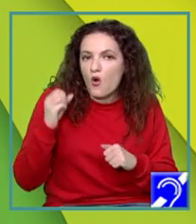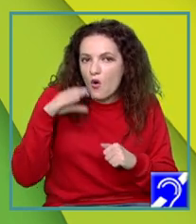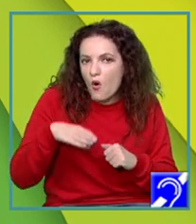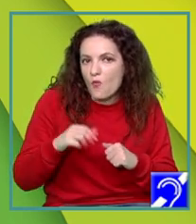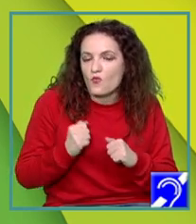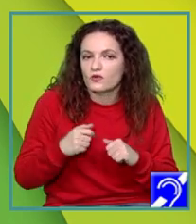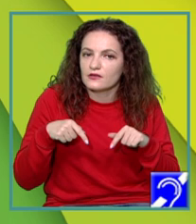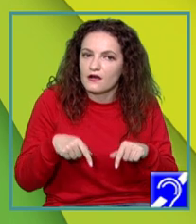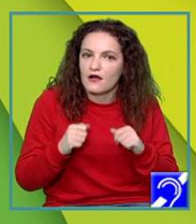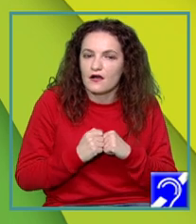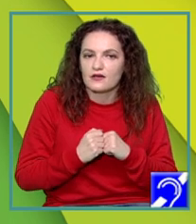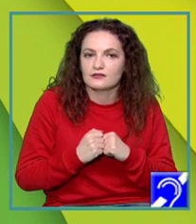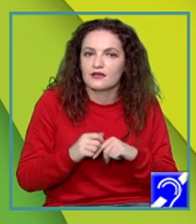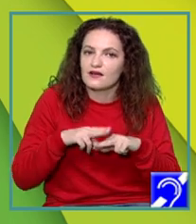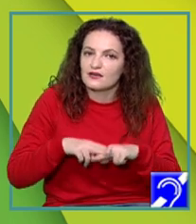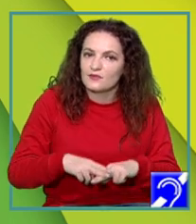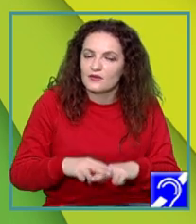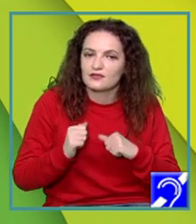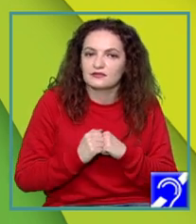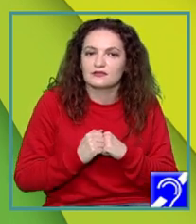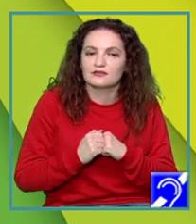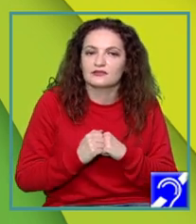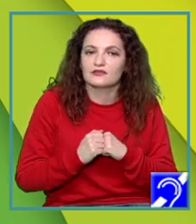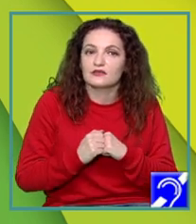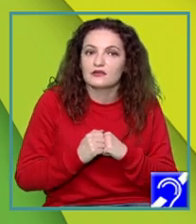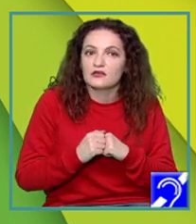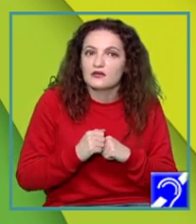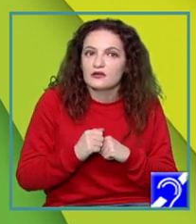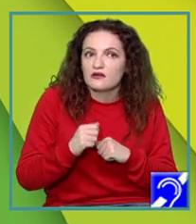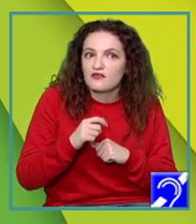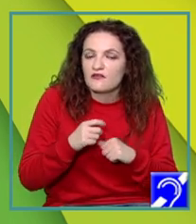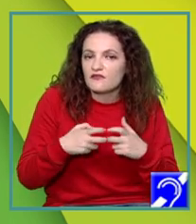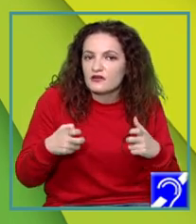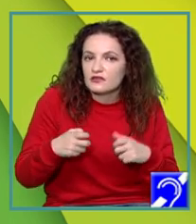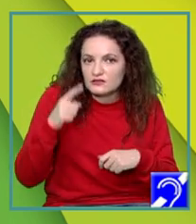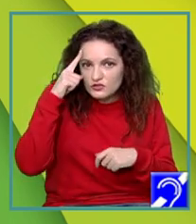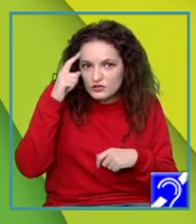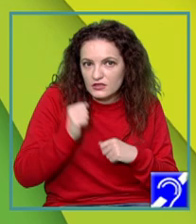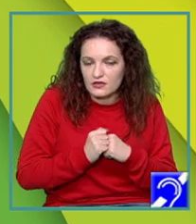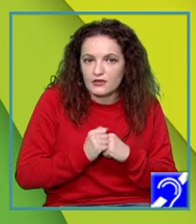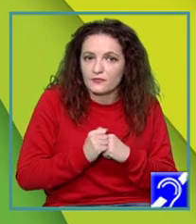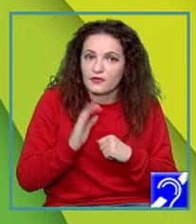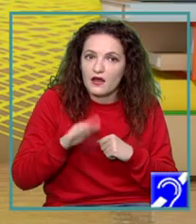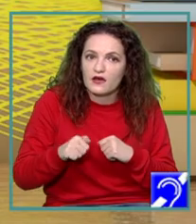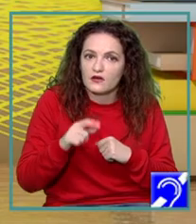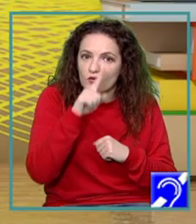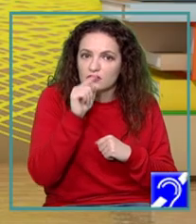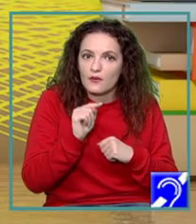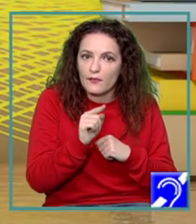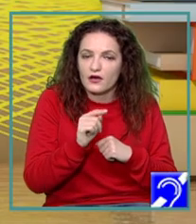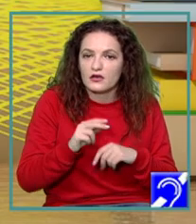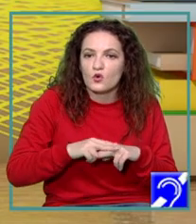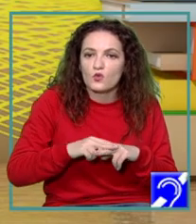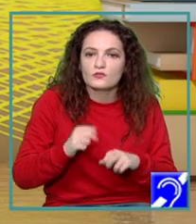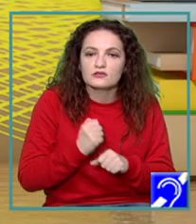modern i-a rămas încă o necunoscută. I-a rămas încă întrebarea cum să facă să își